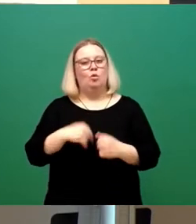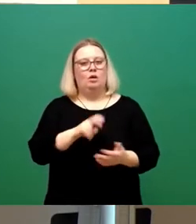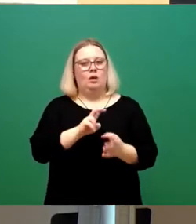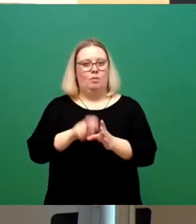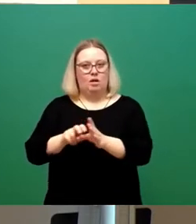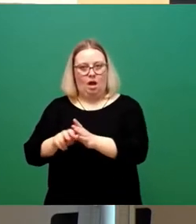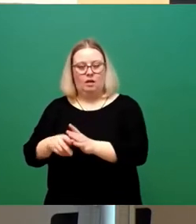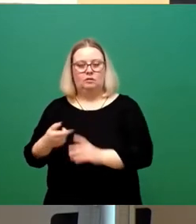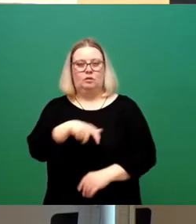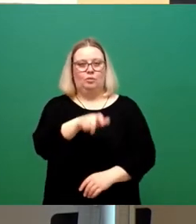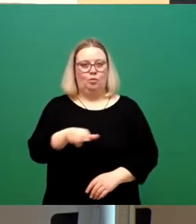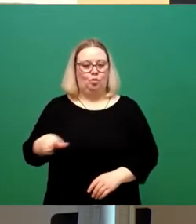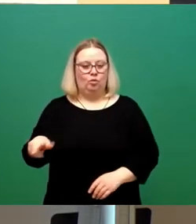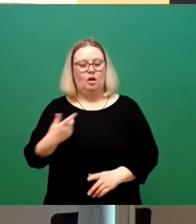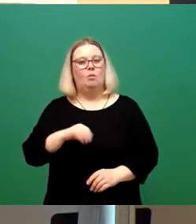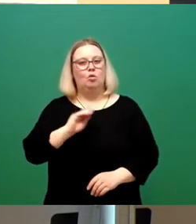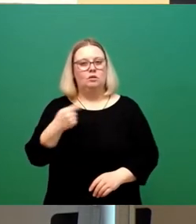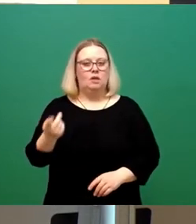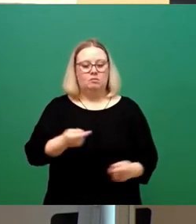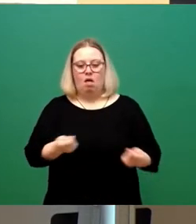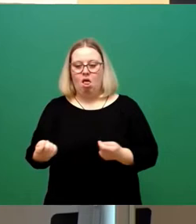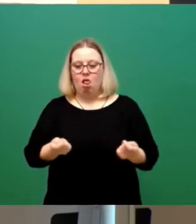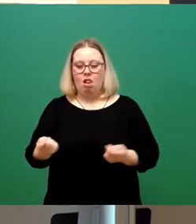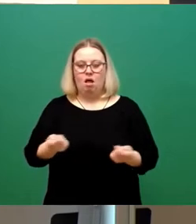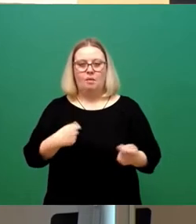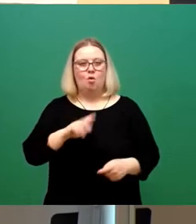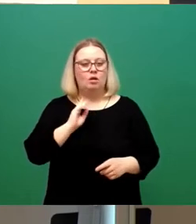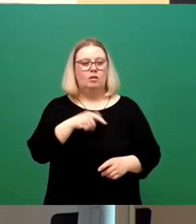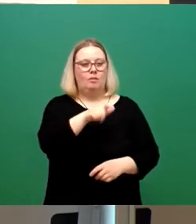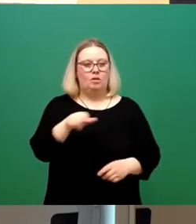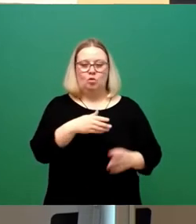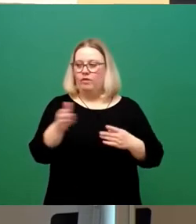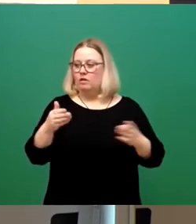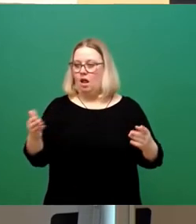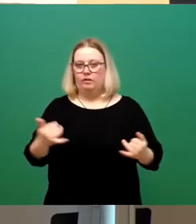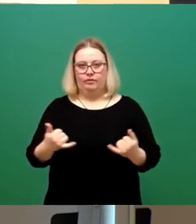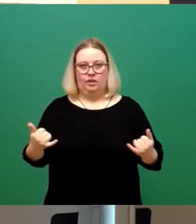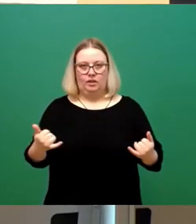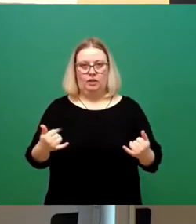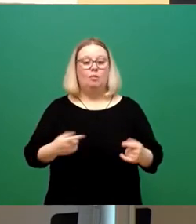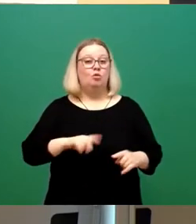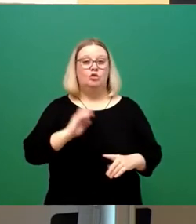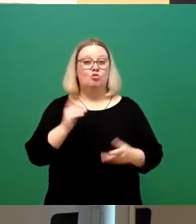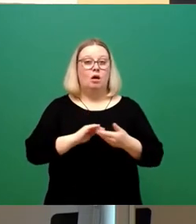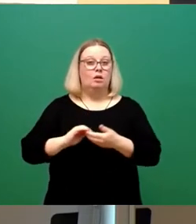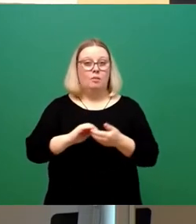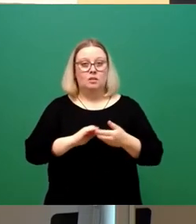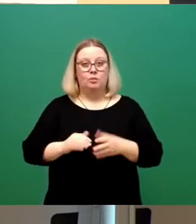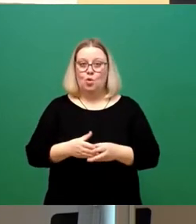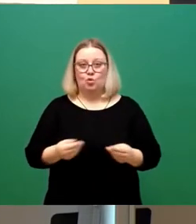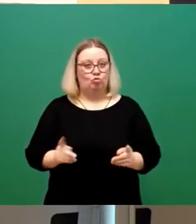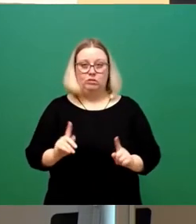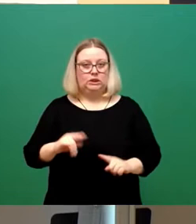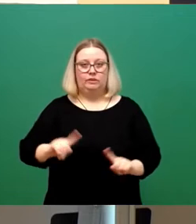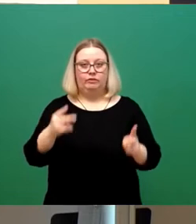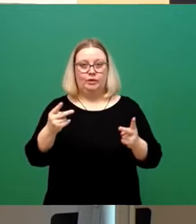Bühne zehren an allen Ecken und Enden der zu verteilenden Fälle. Es geht nicht mehr um eine gemeinsame Lösung, sondern nur